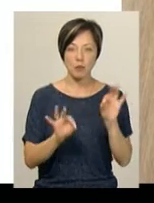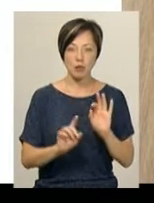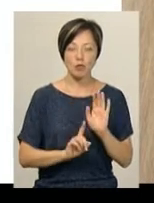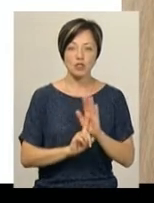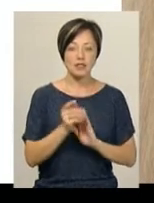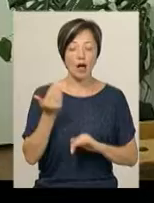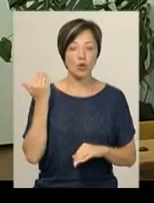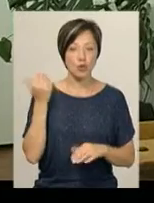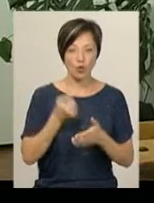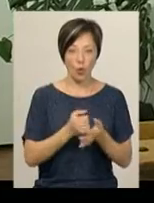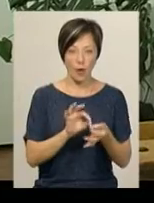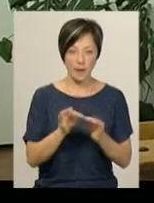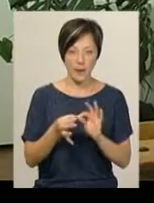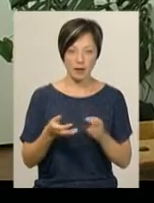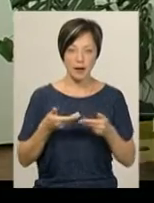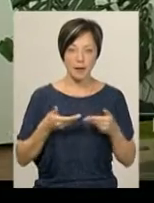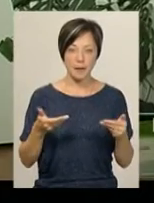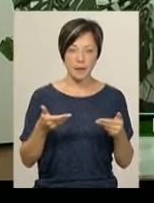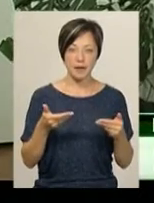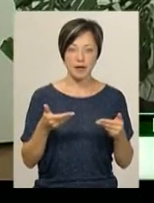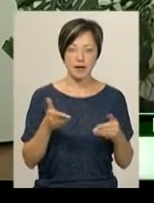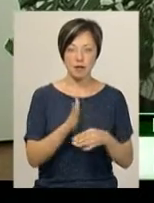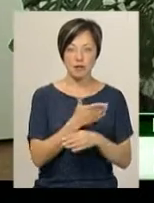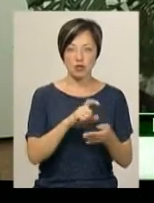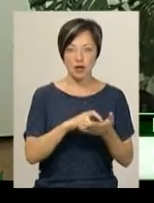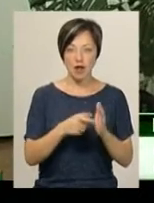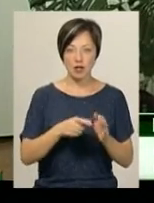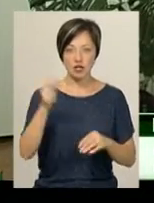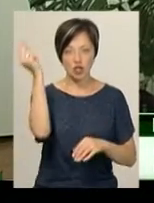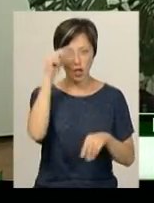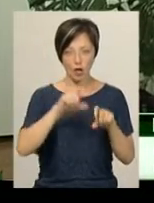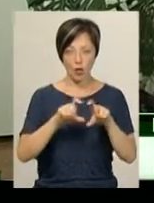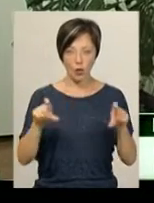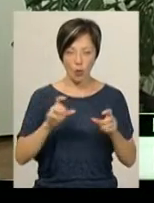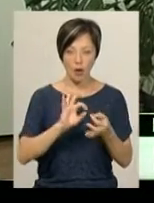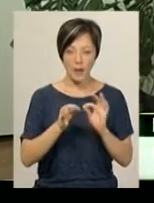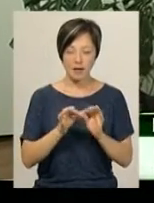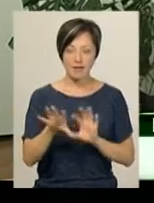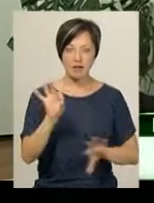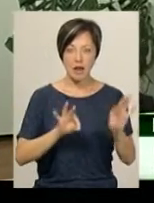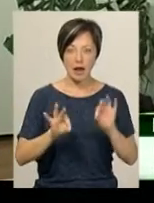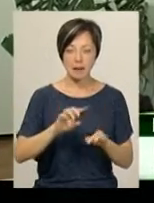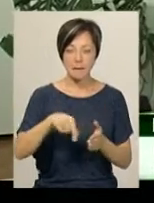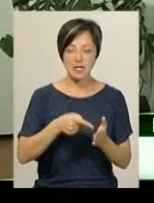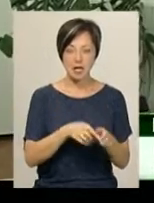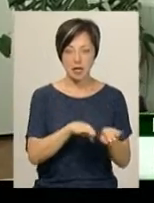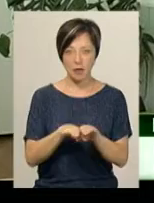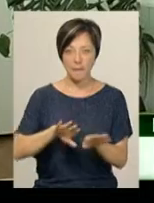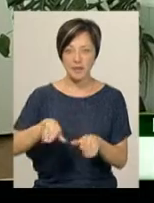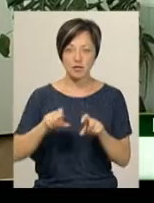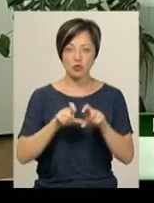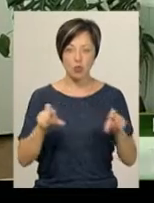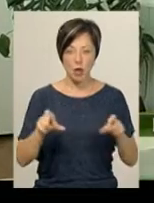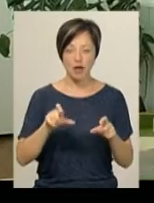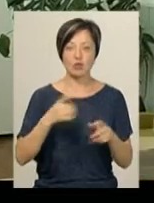задовго до олімпіади. Ми між класами писали шкільну олімпіаду і відбирались на міський етап. Після школи був вже міський